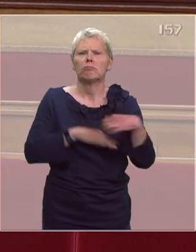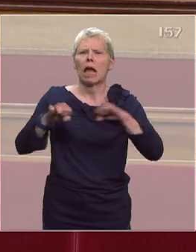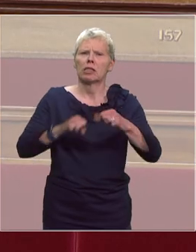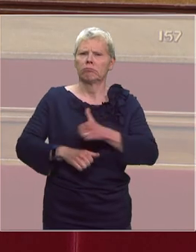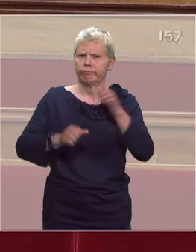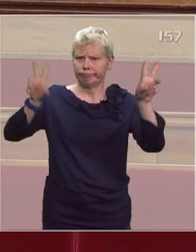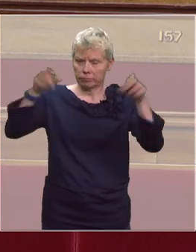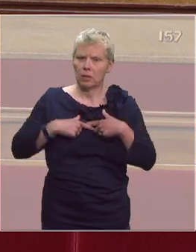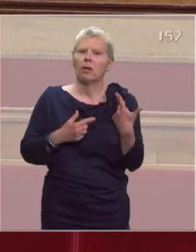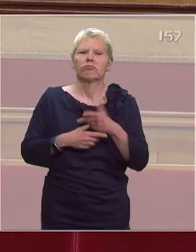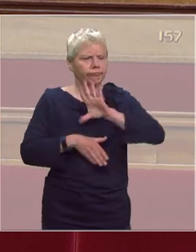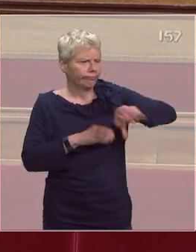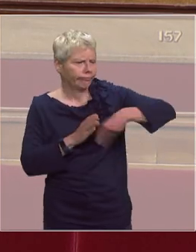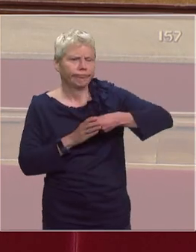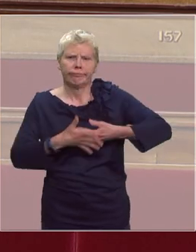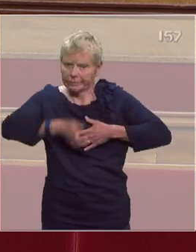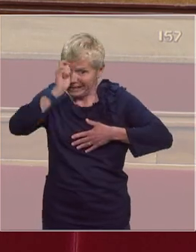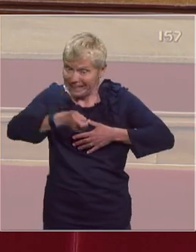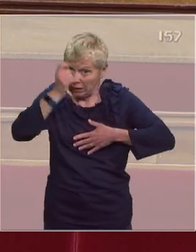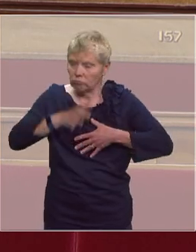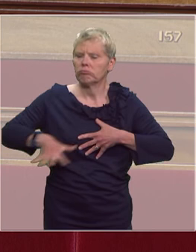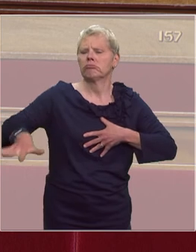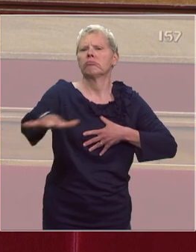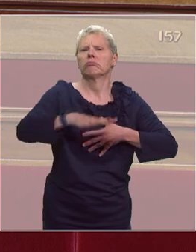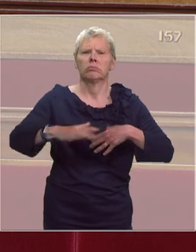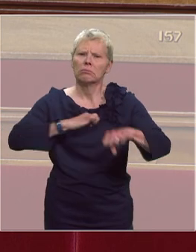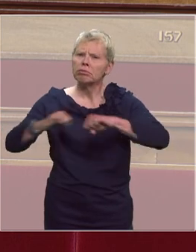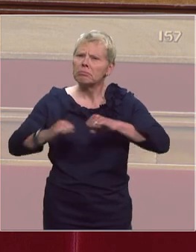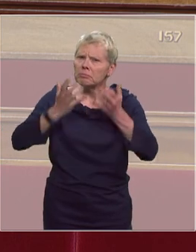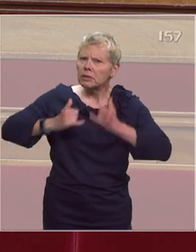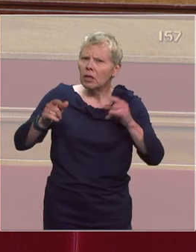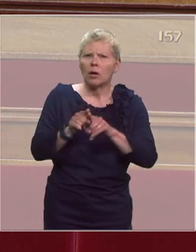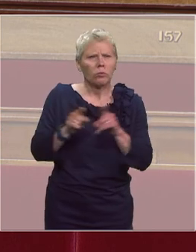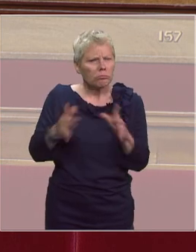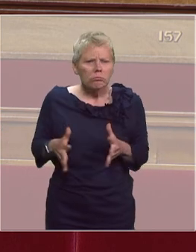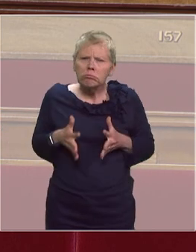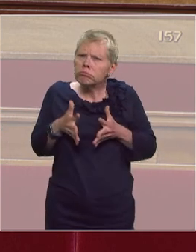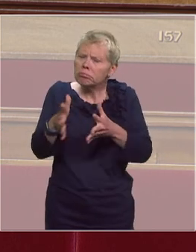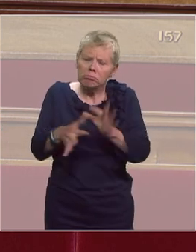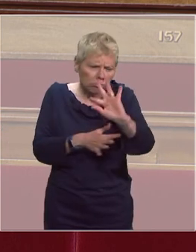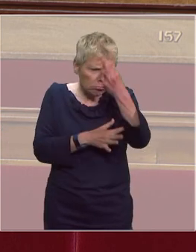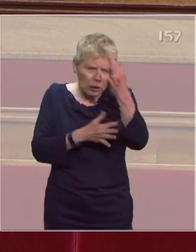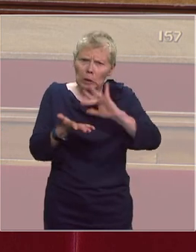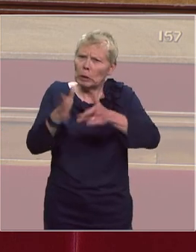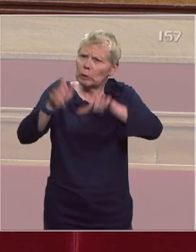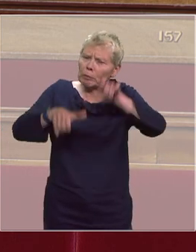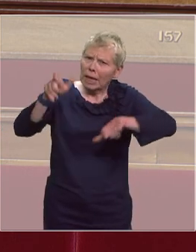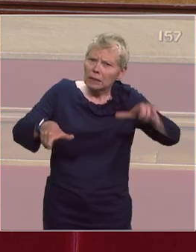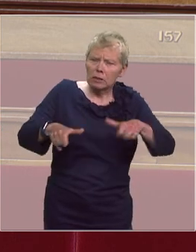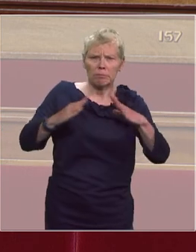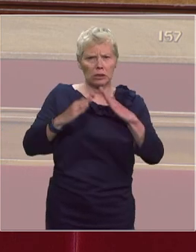'accompagne pour saluer tout d'abord la très forte mobilisation et l'engagement sans faille des personnels des EHPAD.